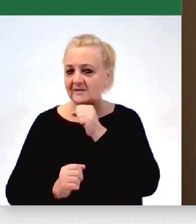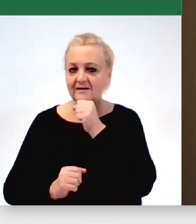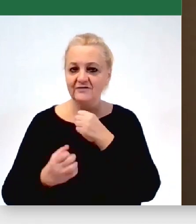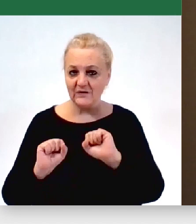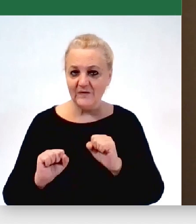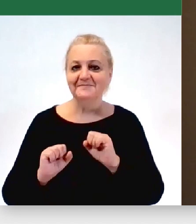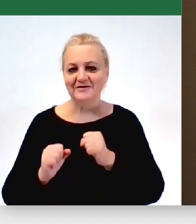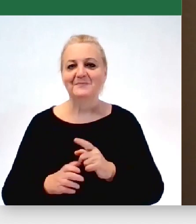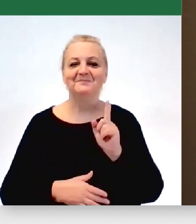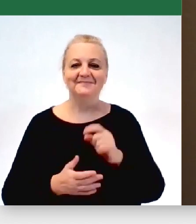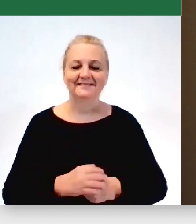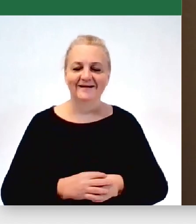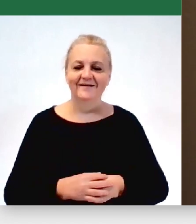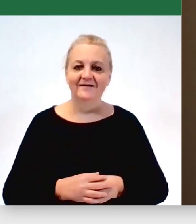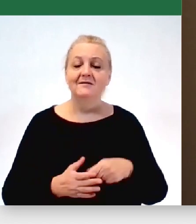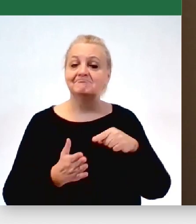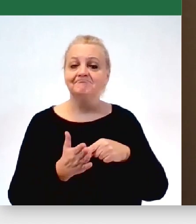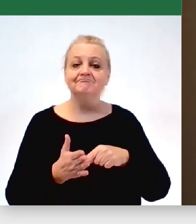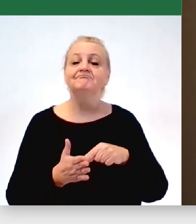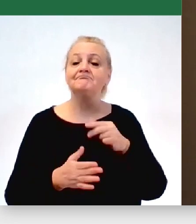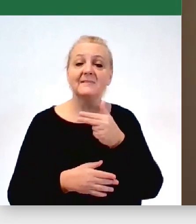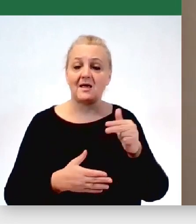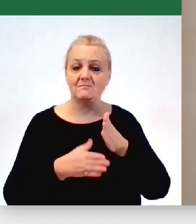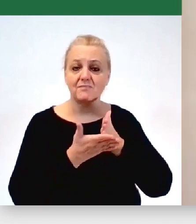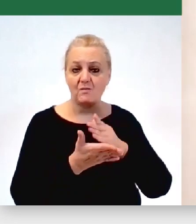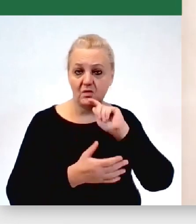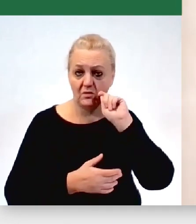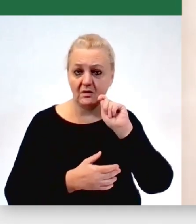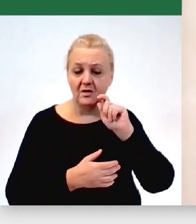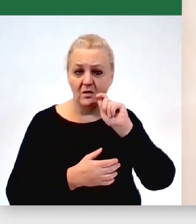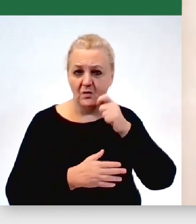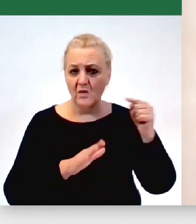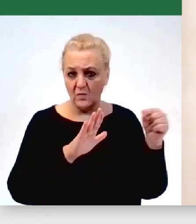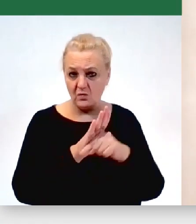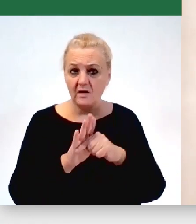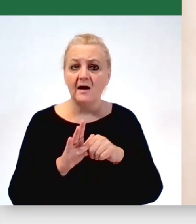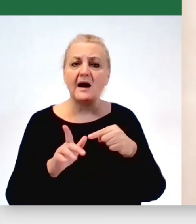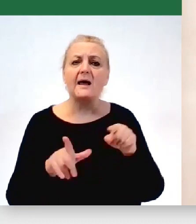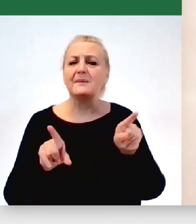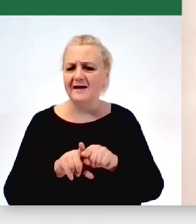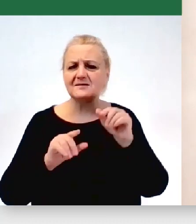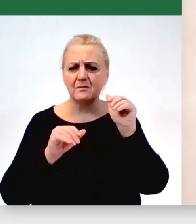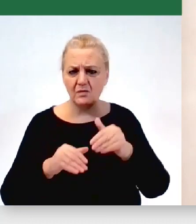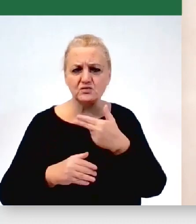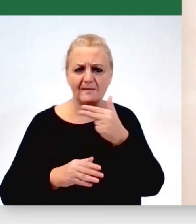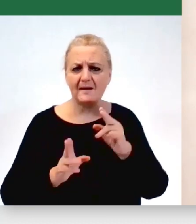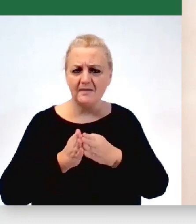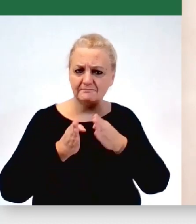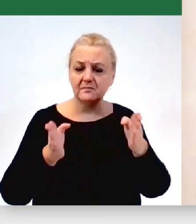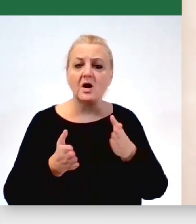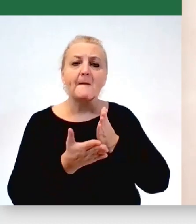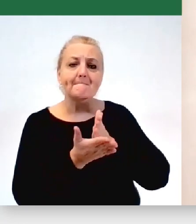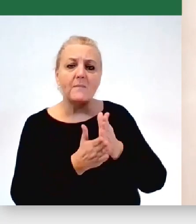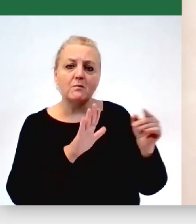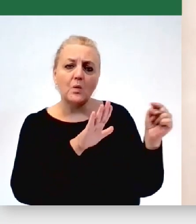W zakresie pomocy uchodźcom ale to też można rozpatrywać szerzej, bo pomoc uchodźcom